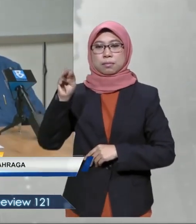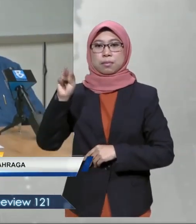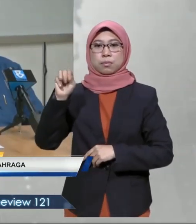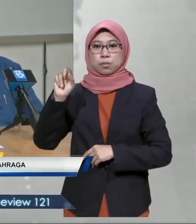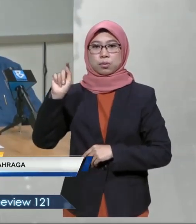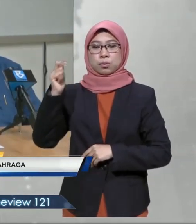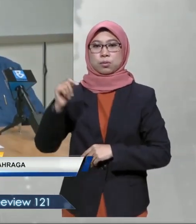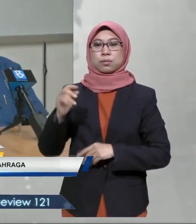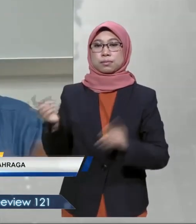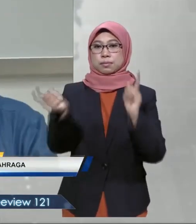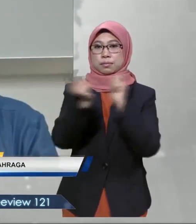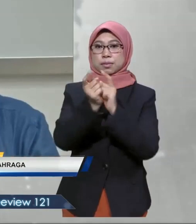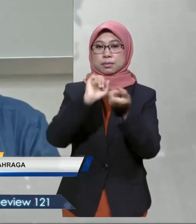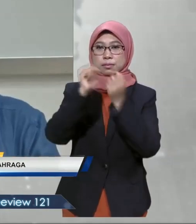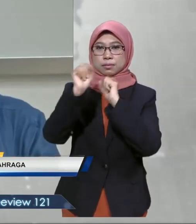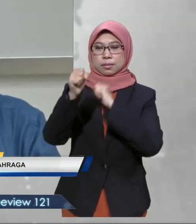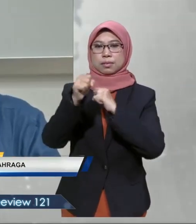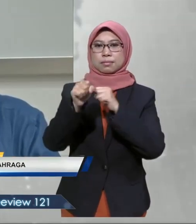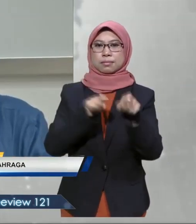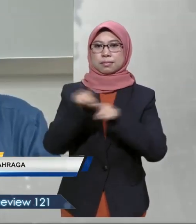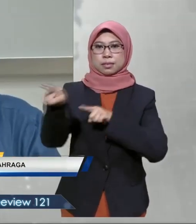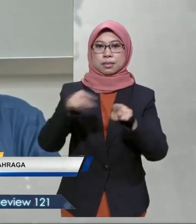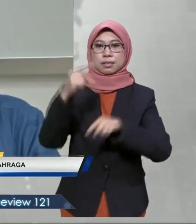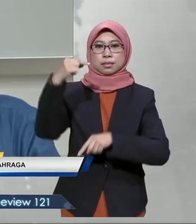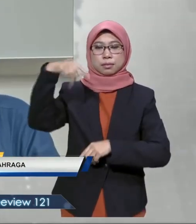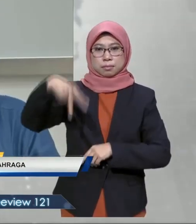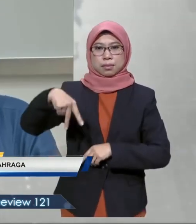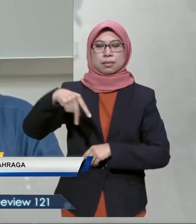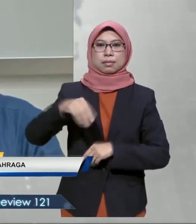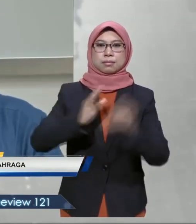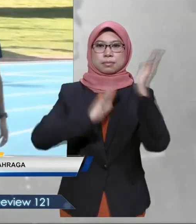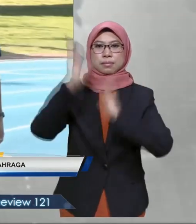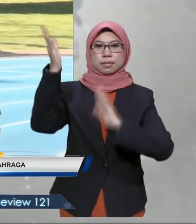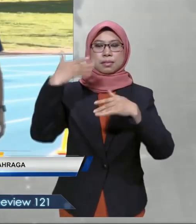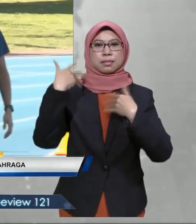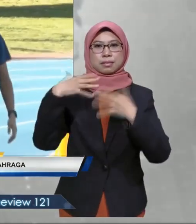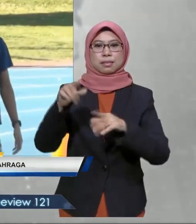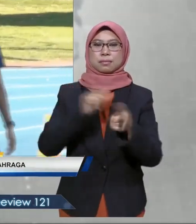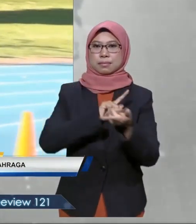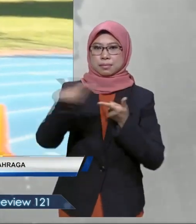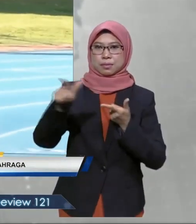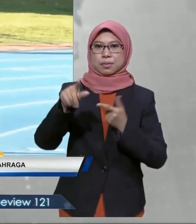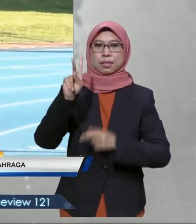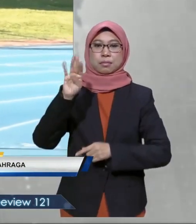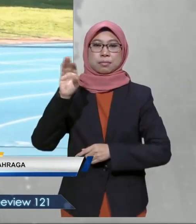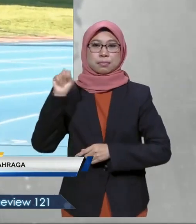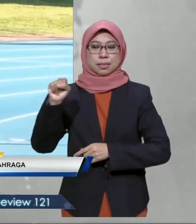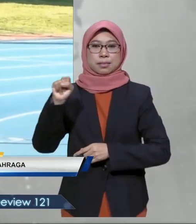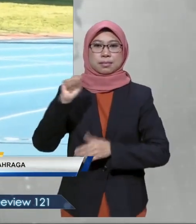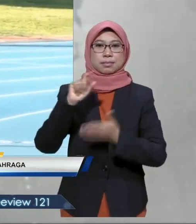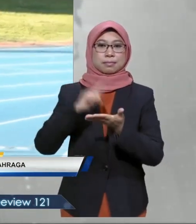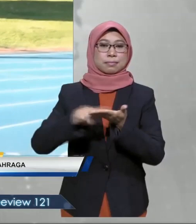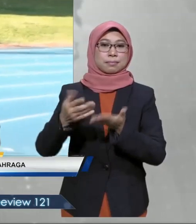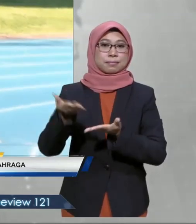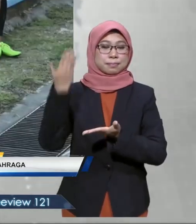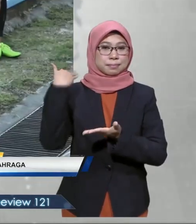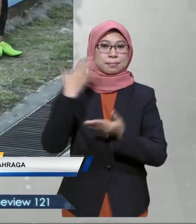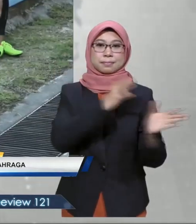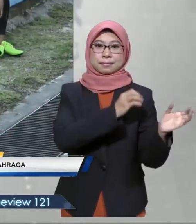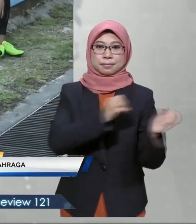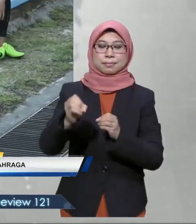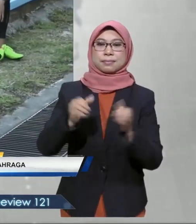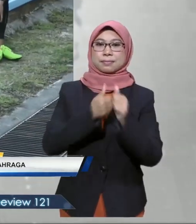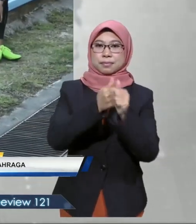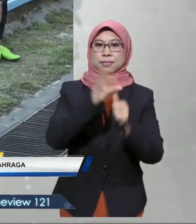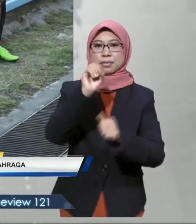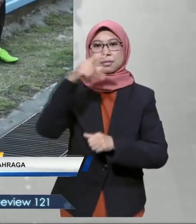Ketemu Isukan Plus menjelaskan, saingan GP Malaysia itu telah mendapat lampu hijau, Kementerian Beli Dan Sukan KBS pada minggu lalu dan dianjurkan